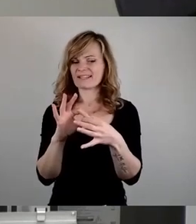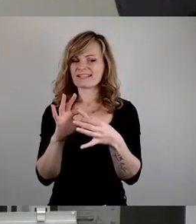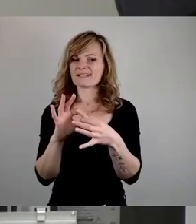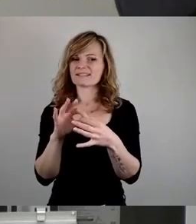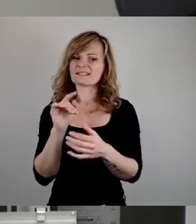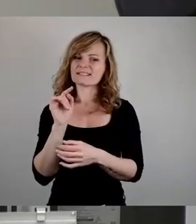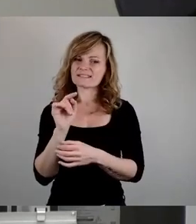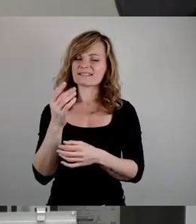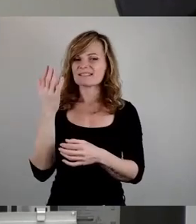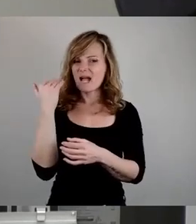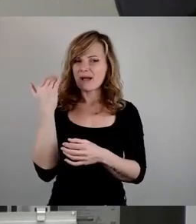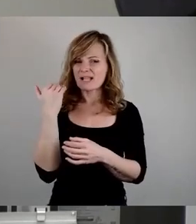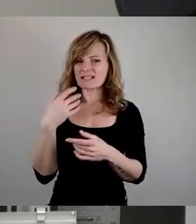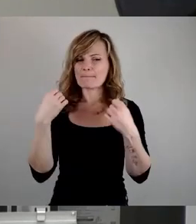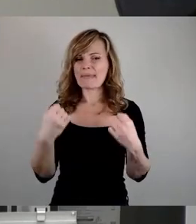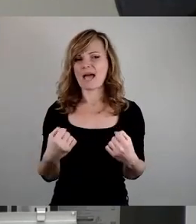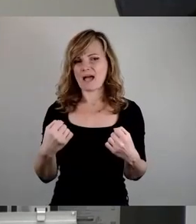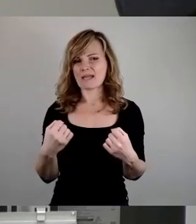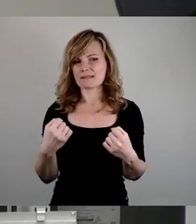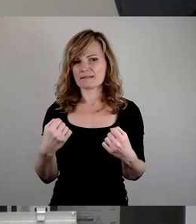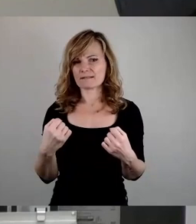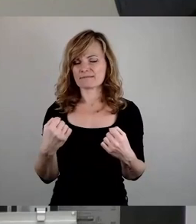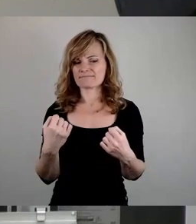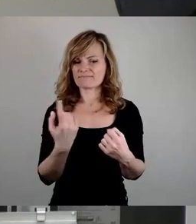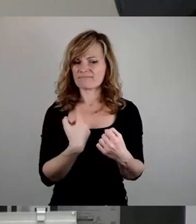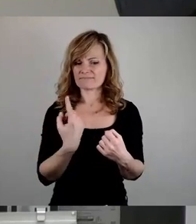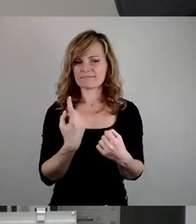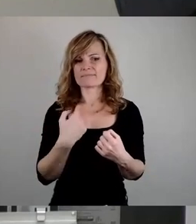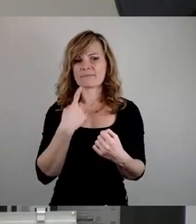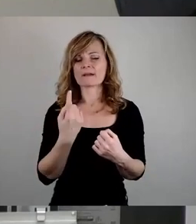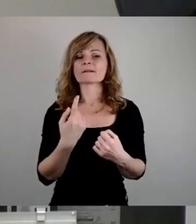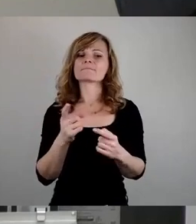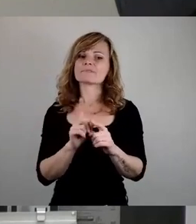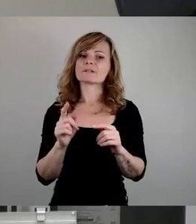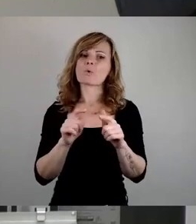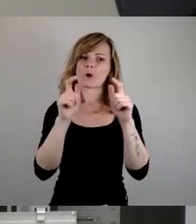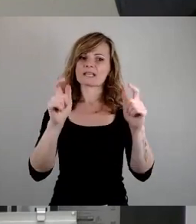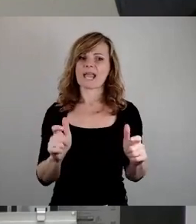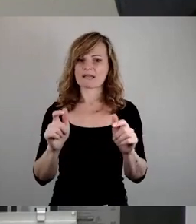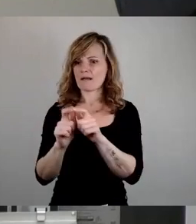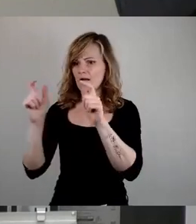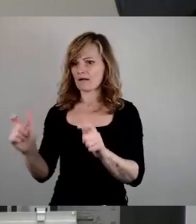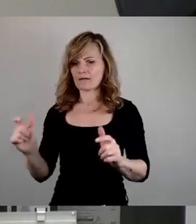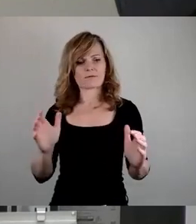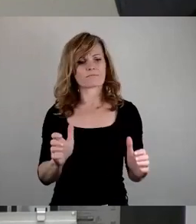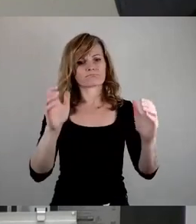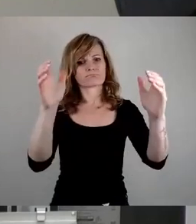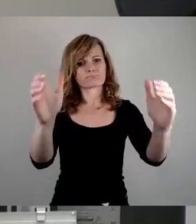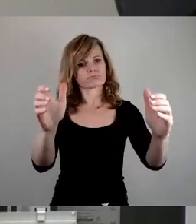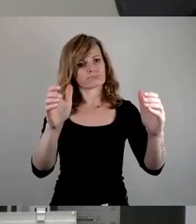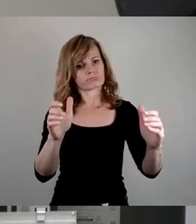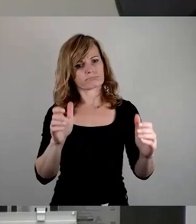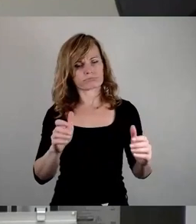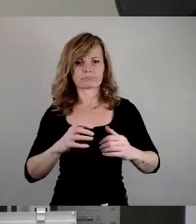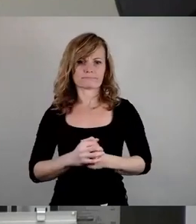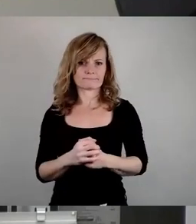die Mehrheit des Stadtrates für mobile Raumeinheiten ausgesprochen. Und wenn man quasi, wie wir gerade gehört